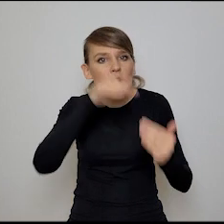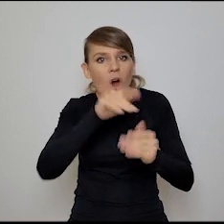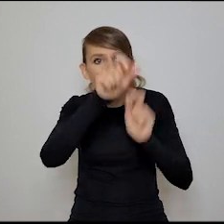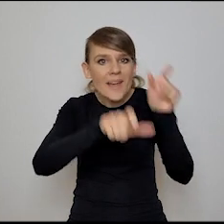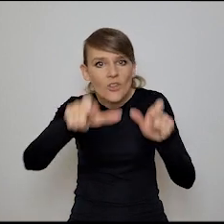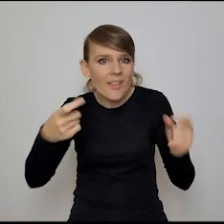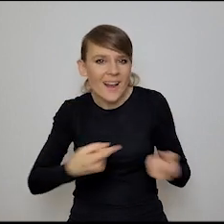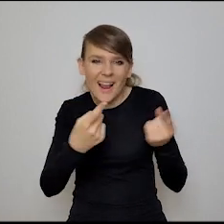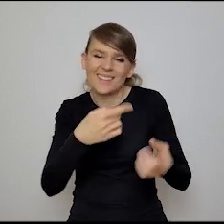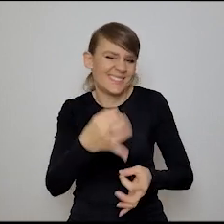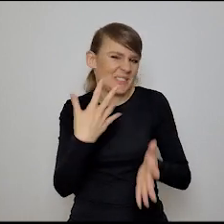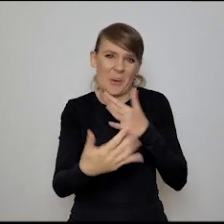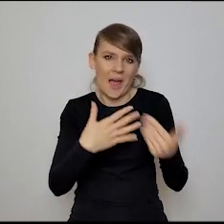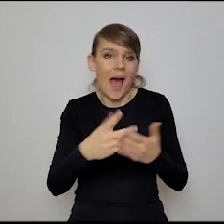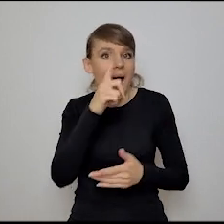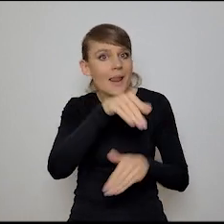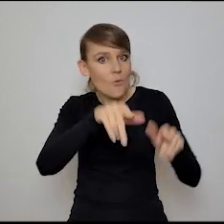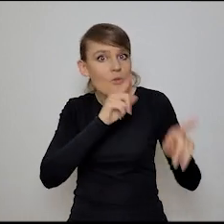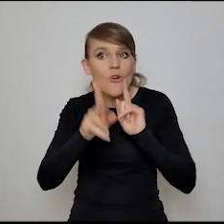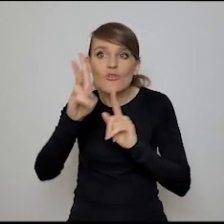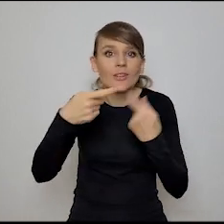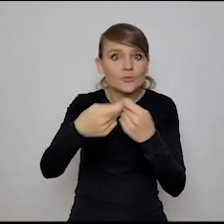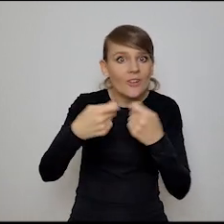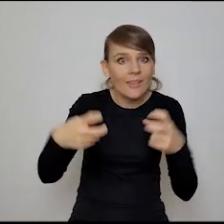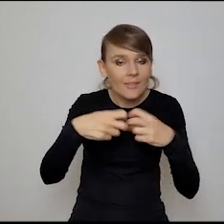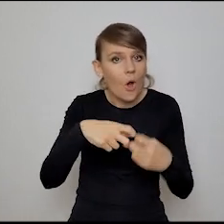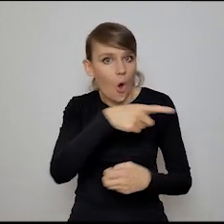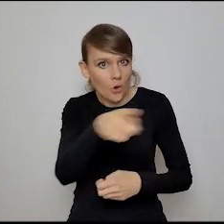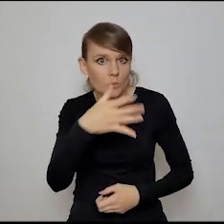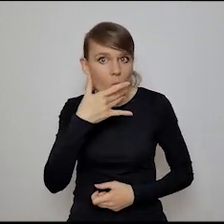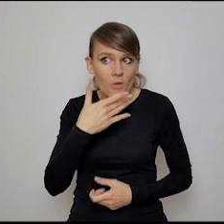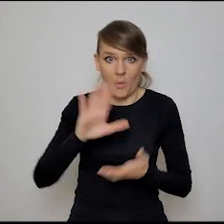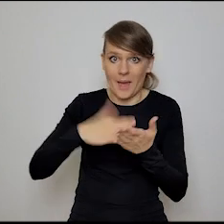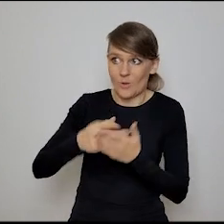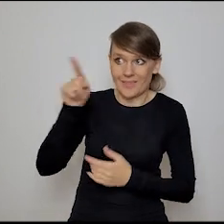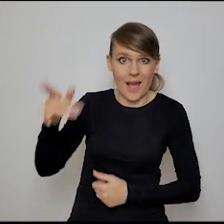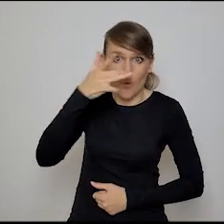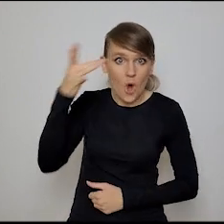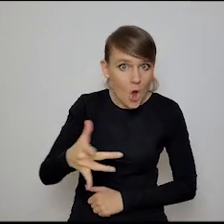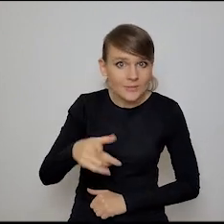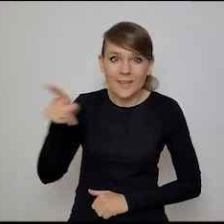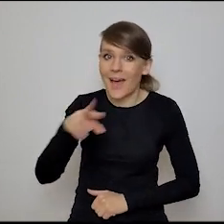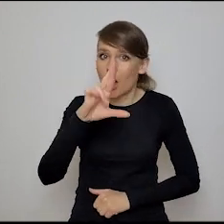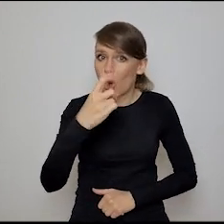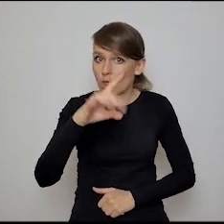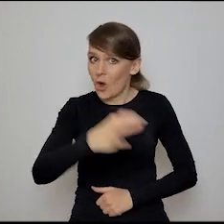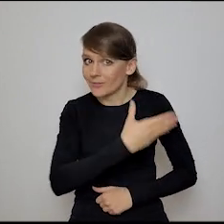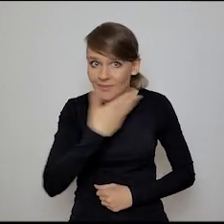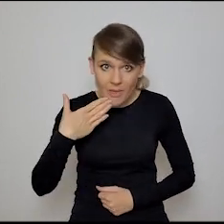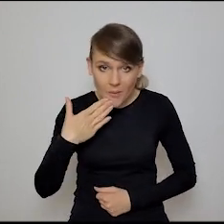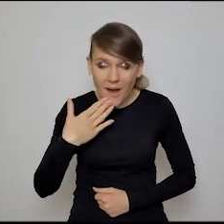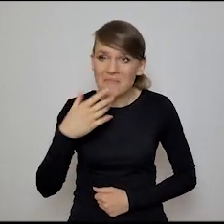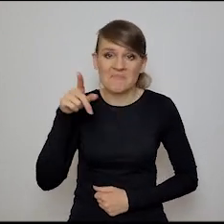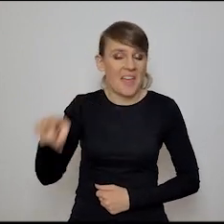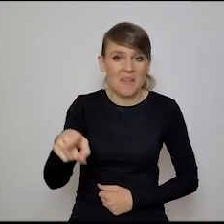porozmawiasz sobie z ludźmi od e-commerce'u, to mówią na przykład, że w Rosji, gdzie nie ma RODO, gdzie